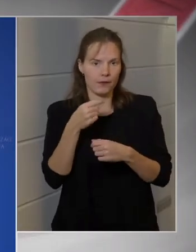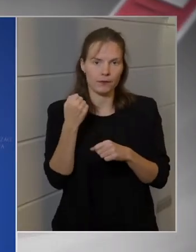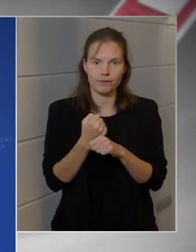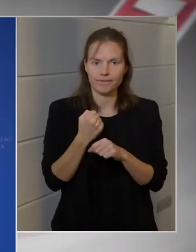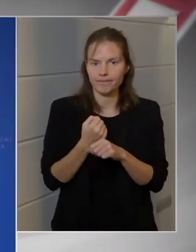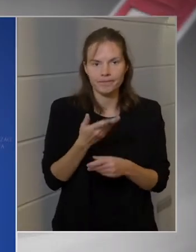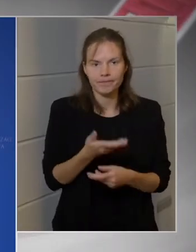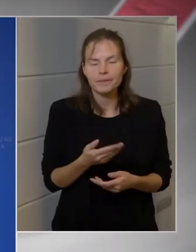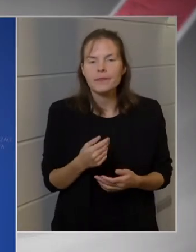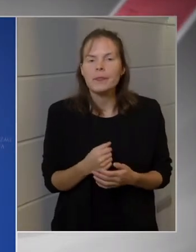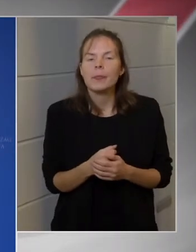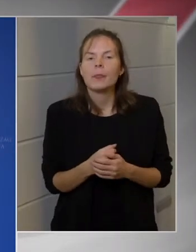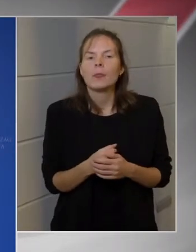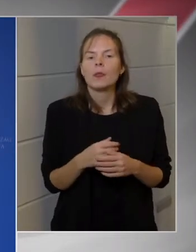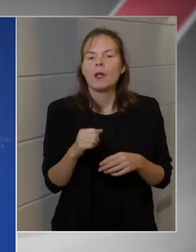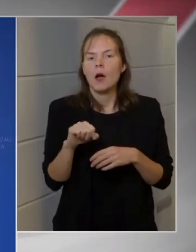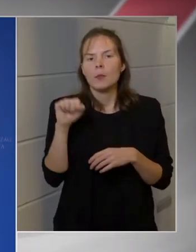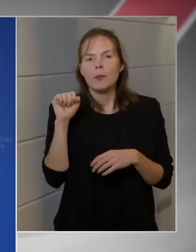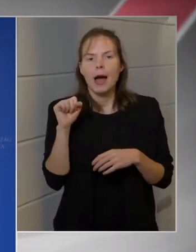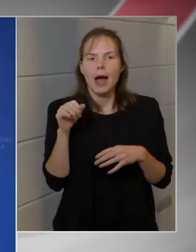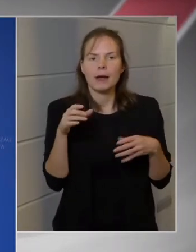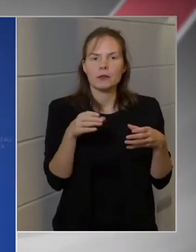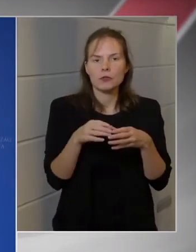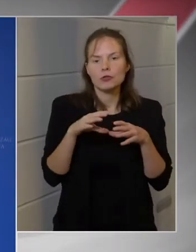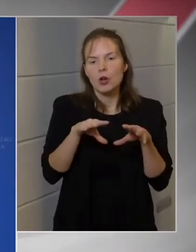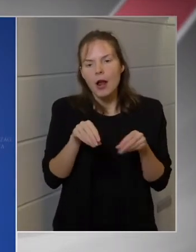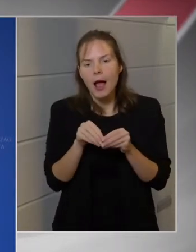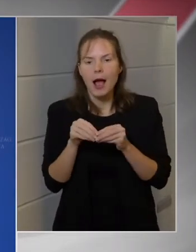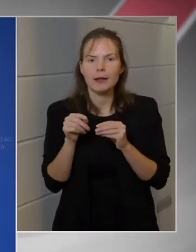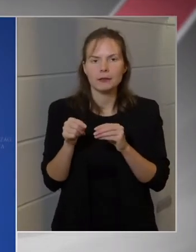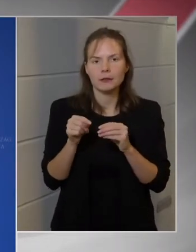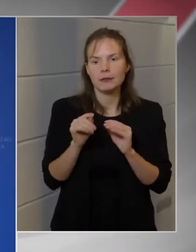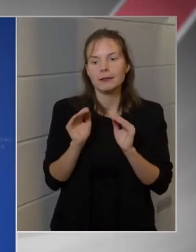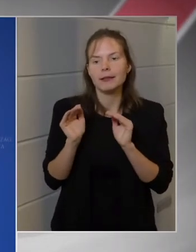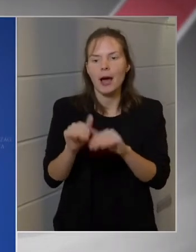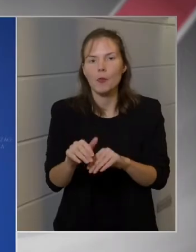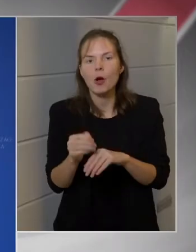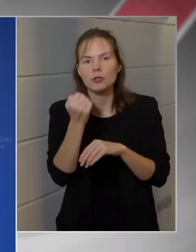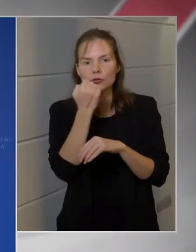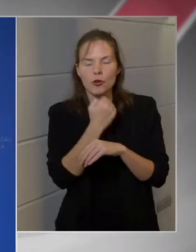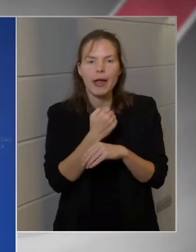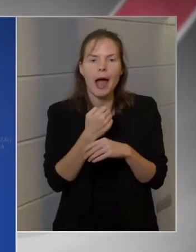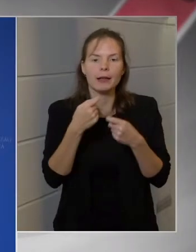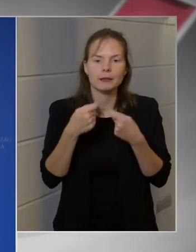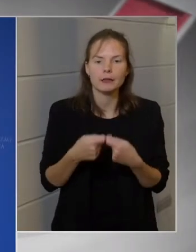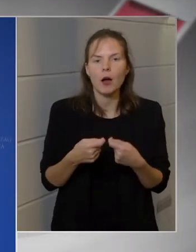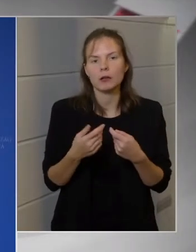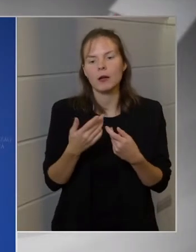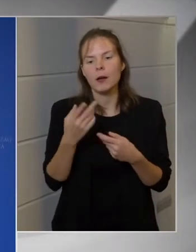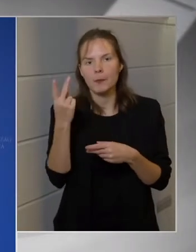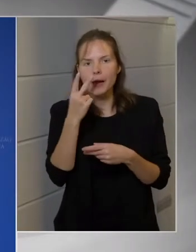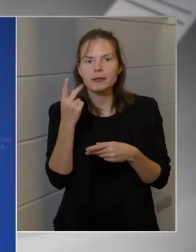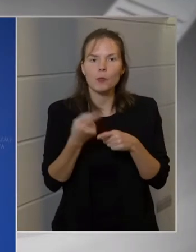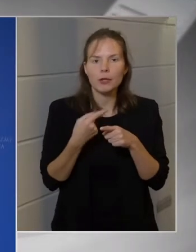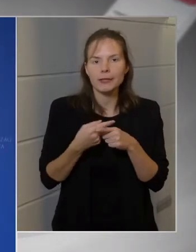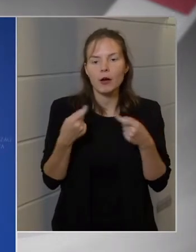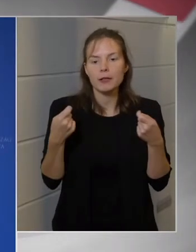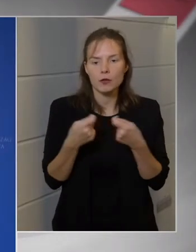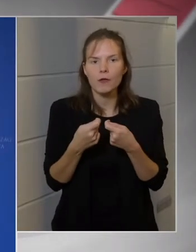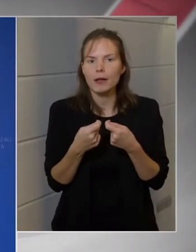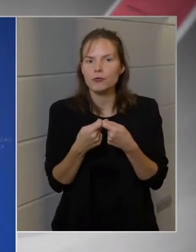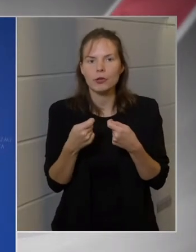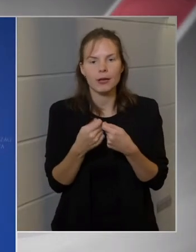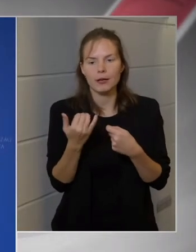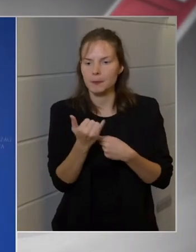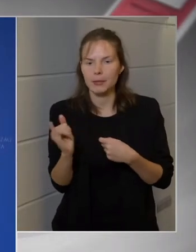azon túl, hogy mondjuk a pártcsaládok támogatják a saját tagjaikat, politikai szövetségesei mindenkinek vannak, ez